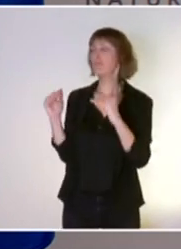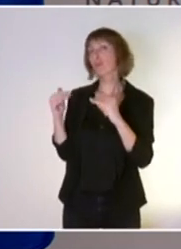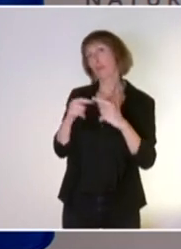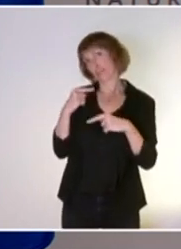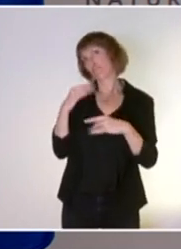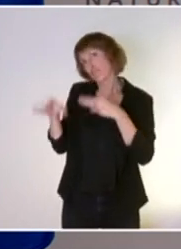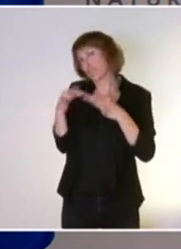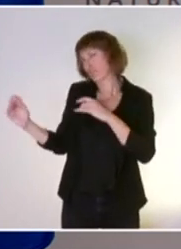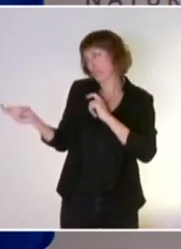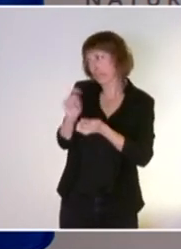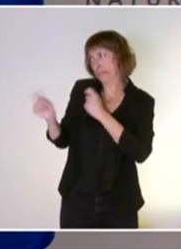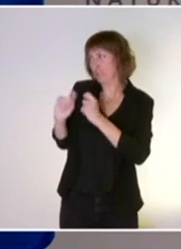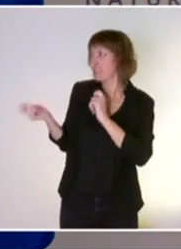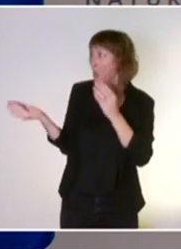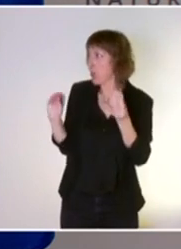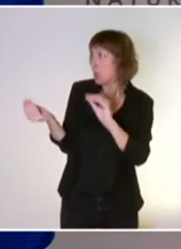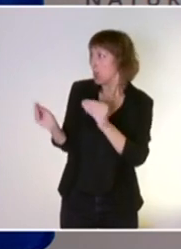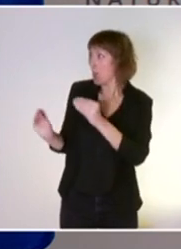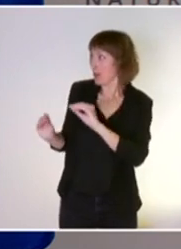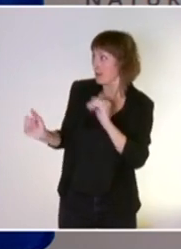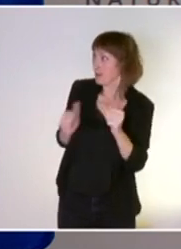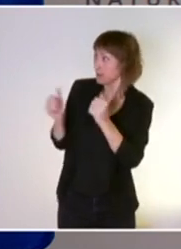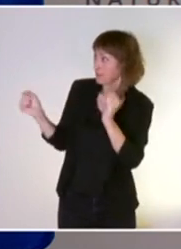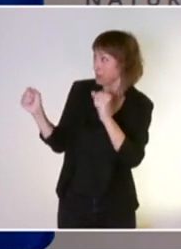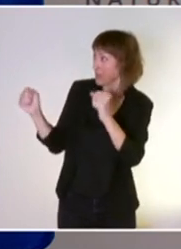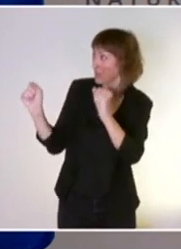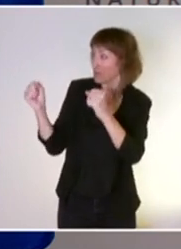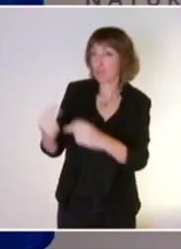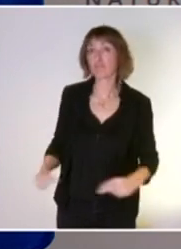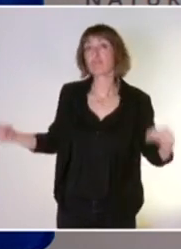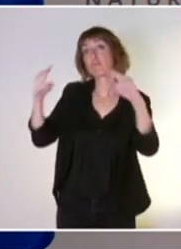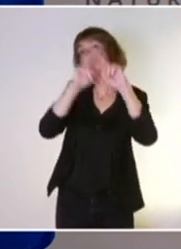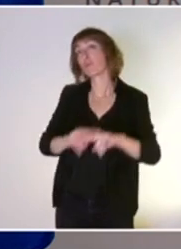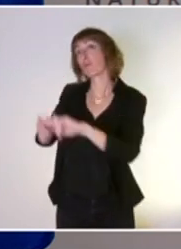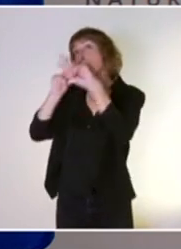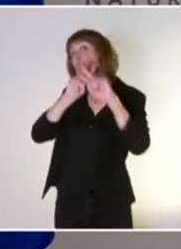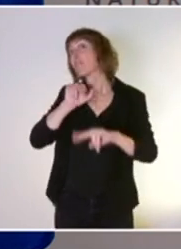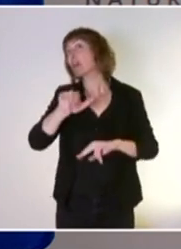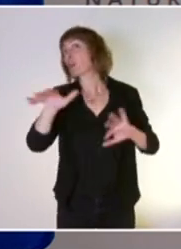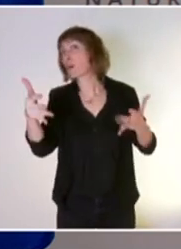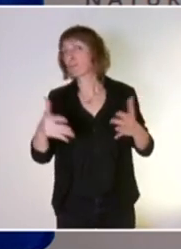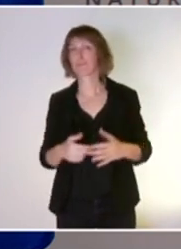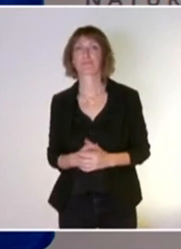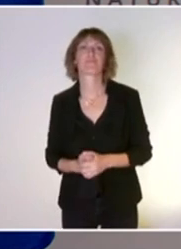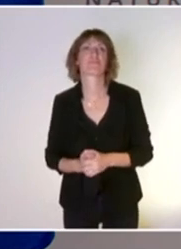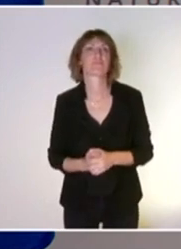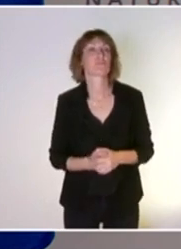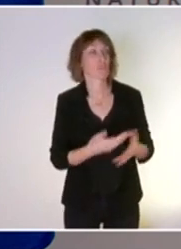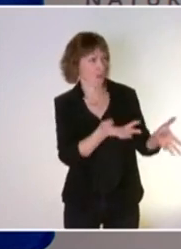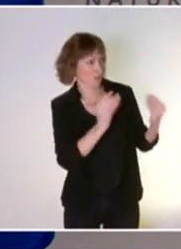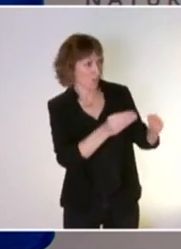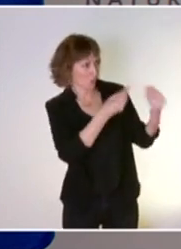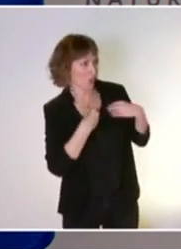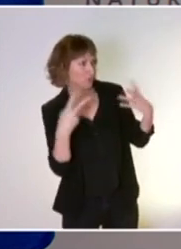sur l'ambition que l'on décidera de se fixer au niveau communautaire. Est-ce que vous auriez quelques exemples